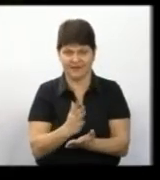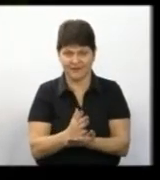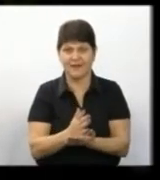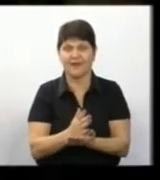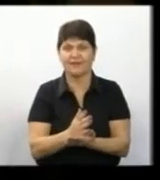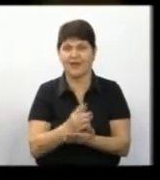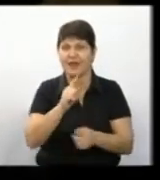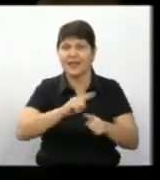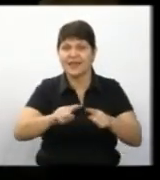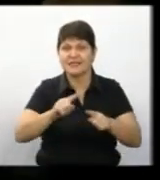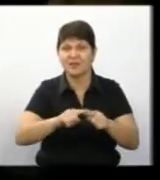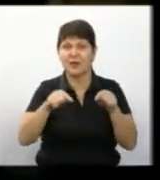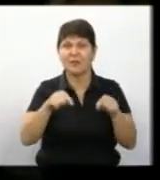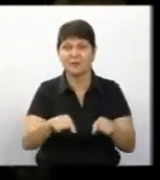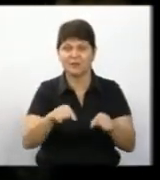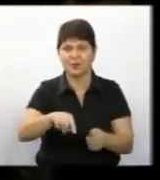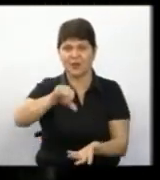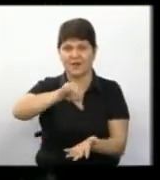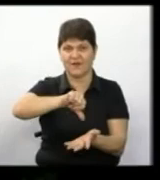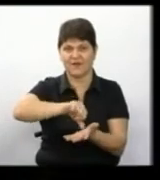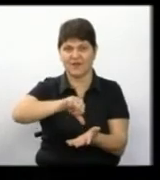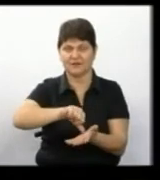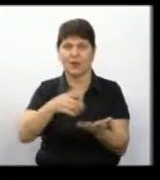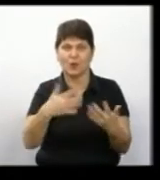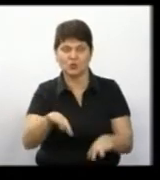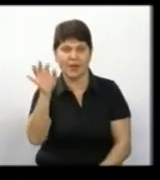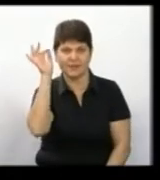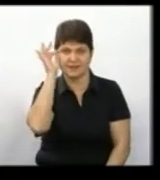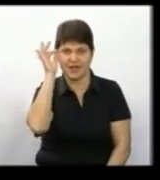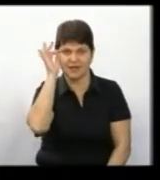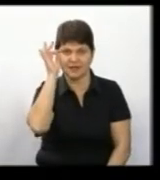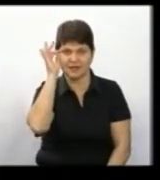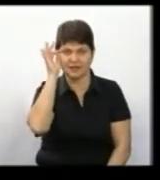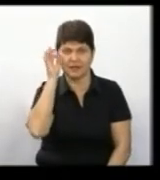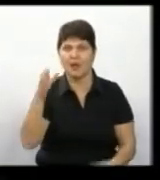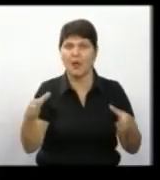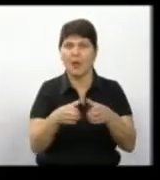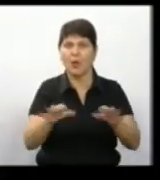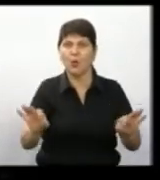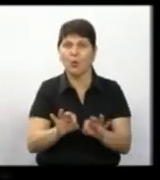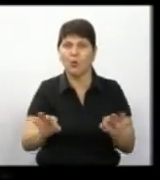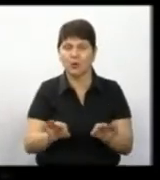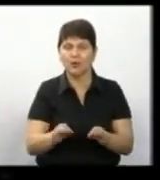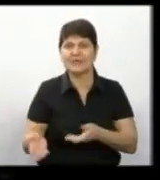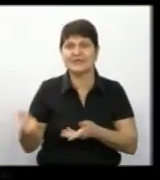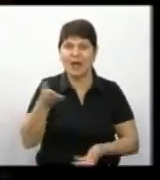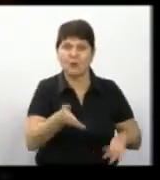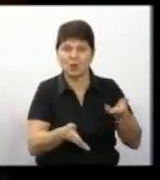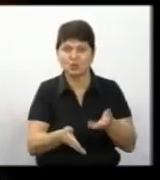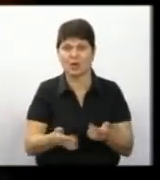Незабаром тут виступить, як вже згадувалася, гурт «Запрошені гості»